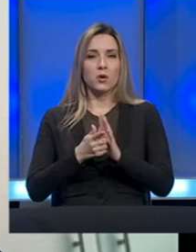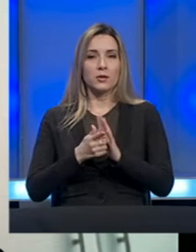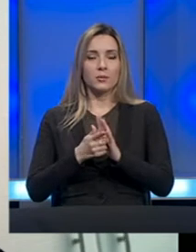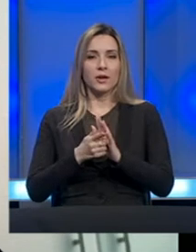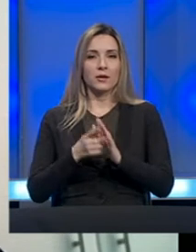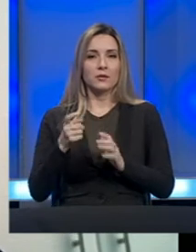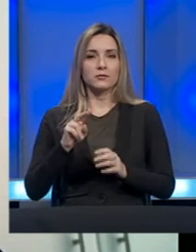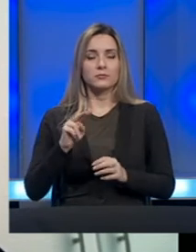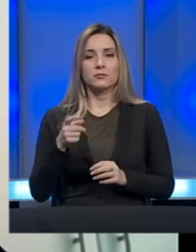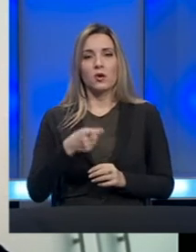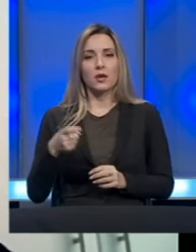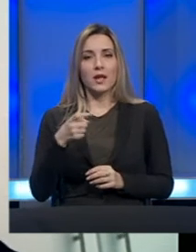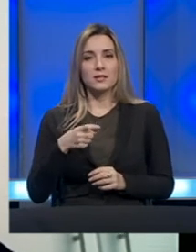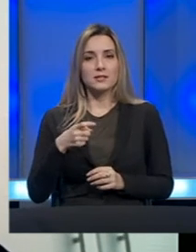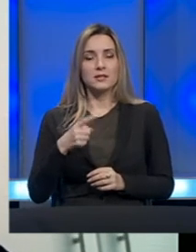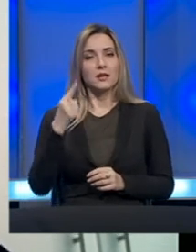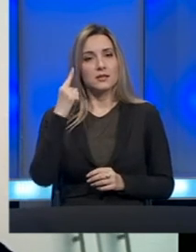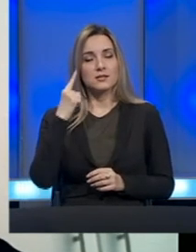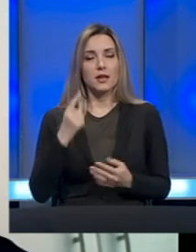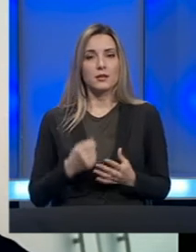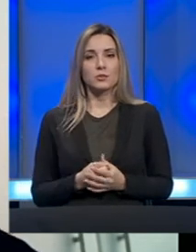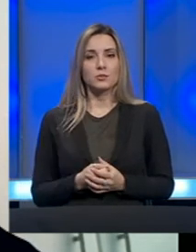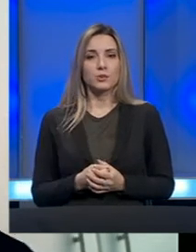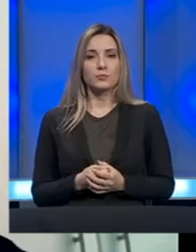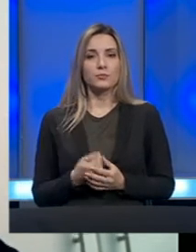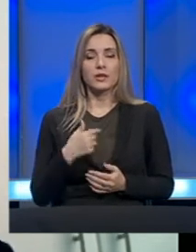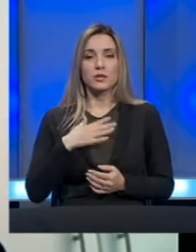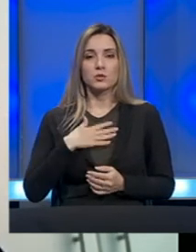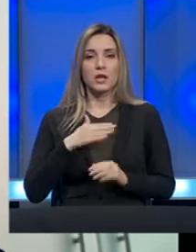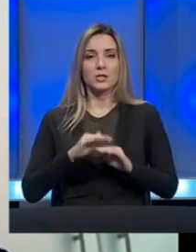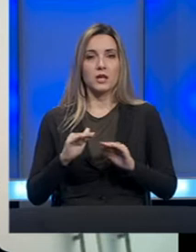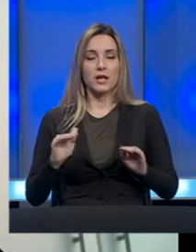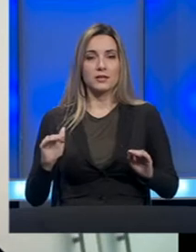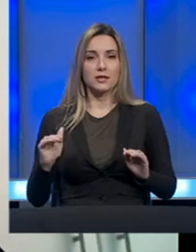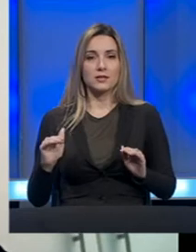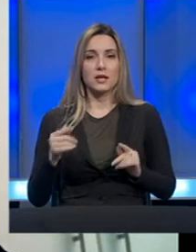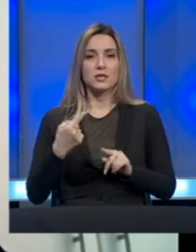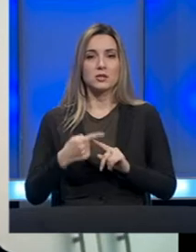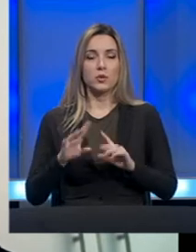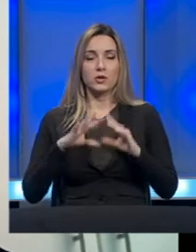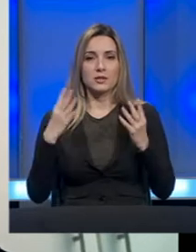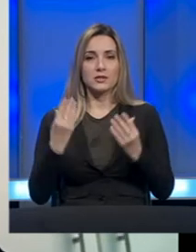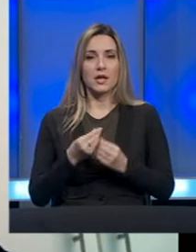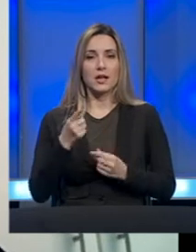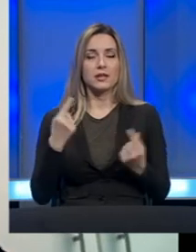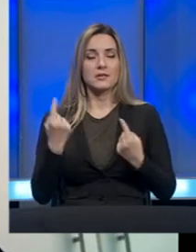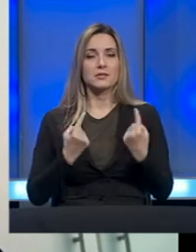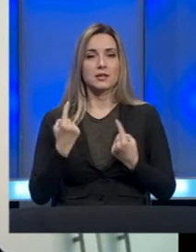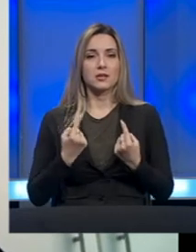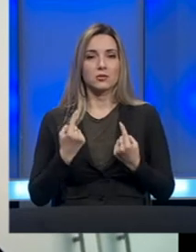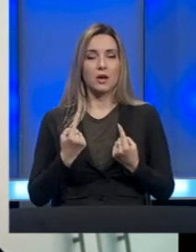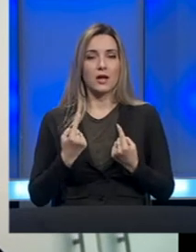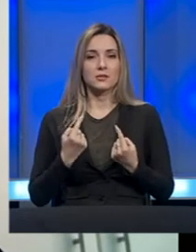reorganizirali. I znali smo da su naša dječica zbog cijele te situacije narišenog